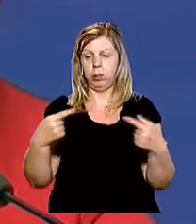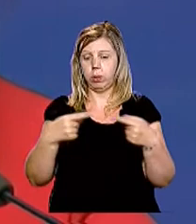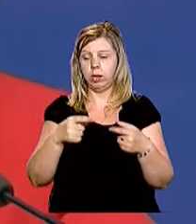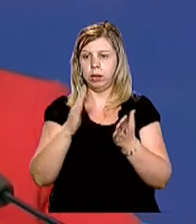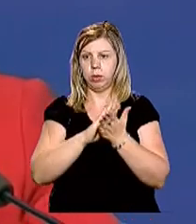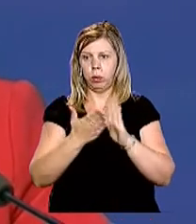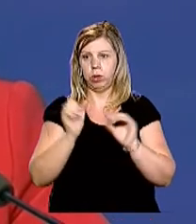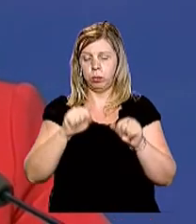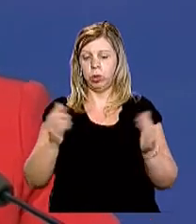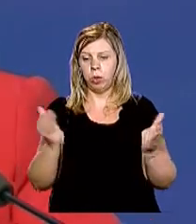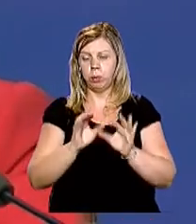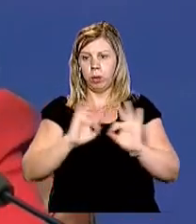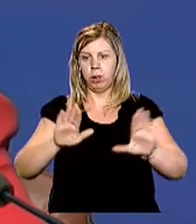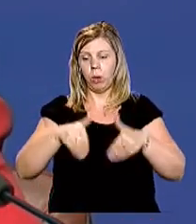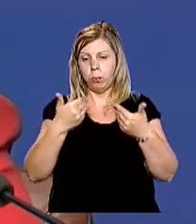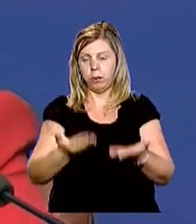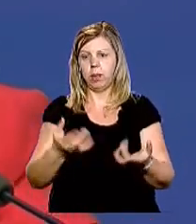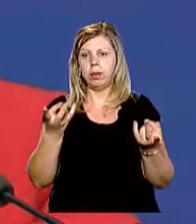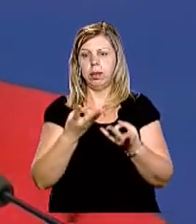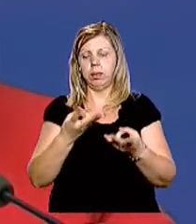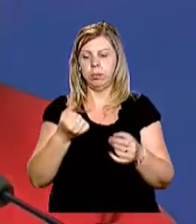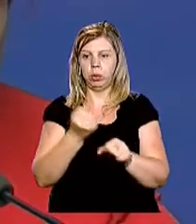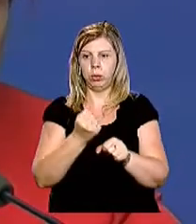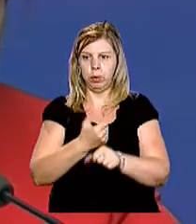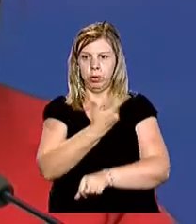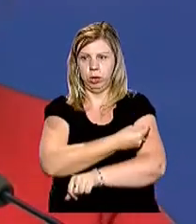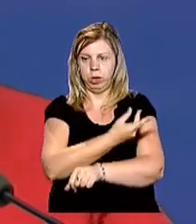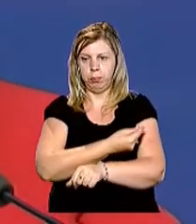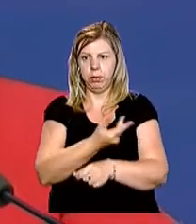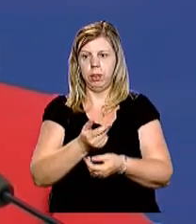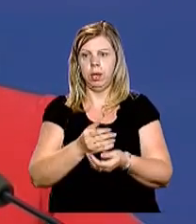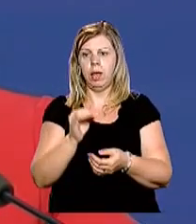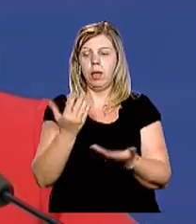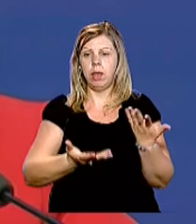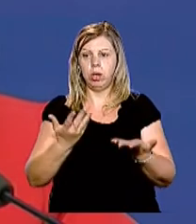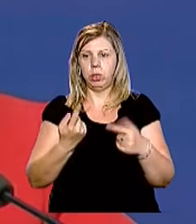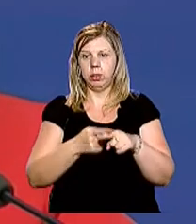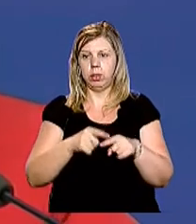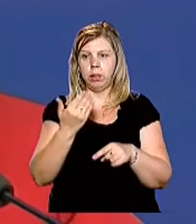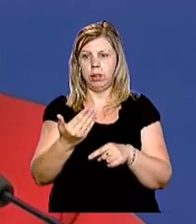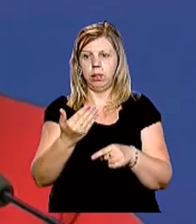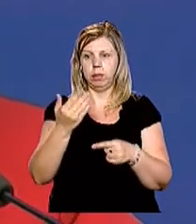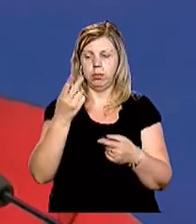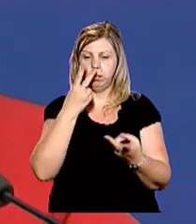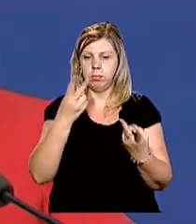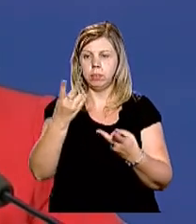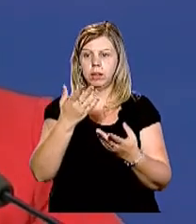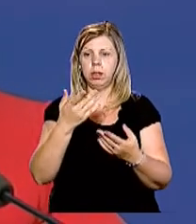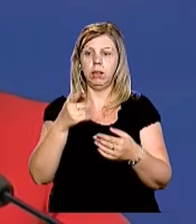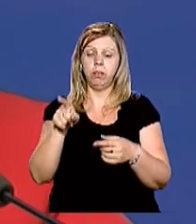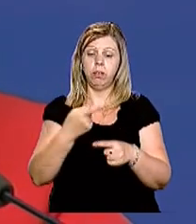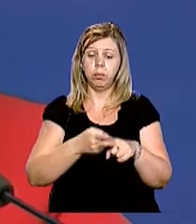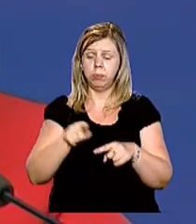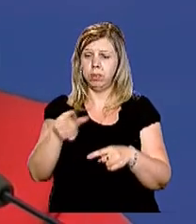ситуації може порекомендувати, де все-таки піти зробити щеплення батькам. Якщо це їхня світоглядна позиція і вони